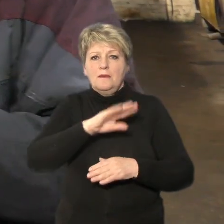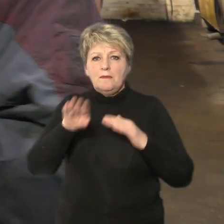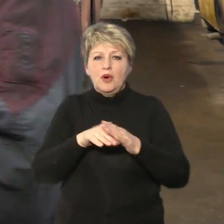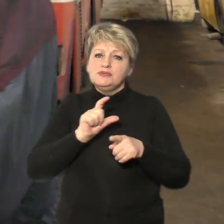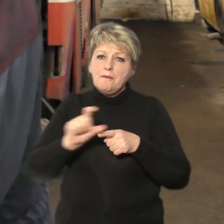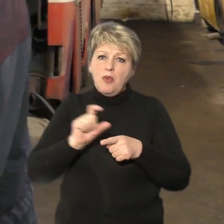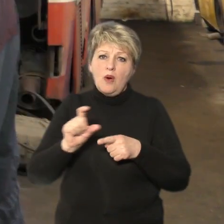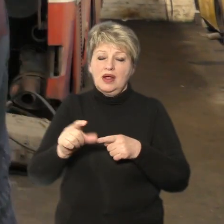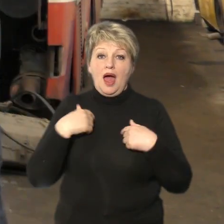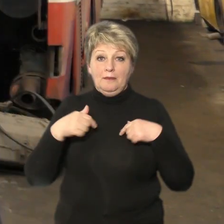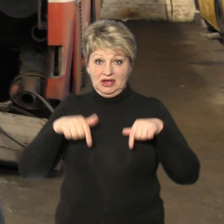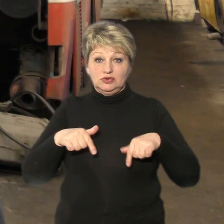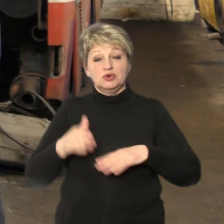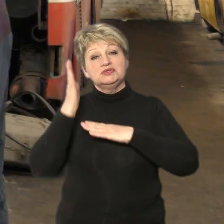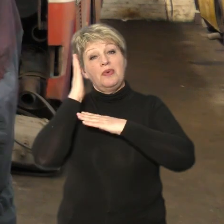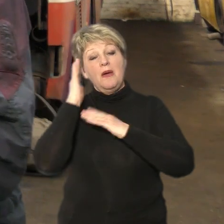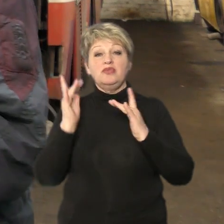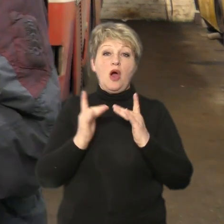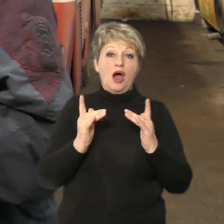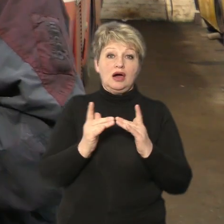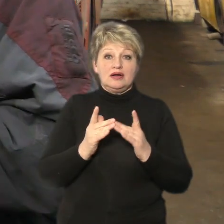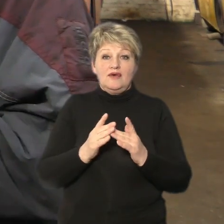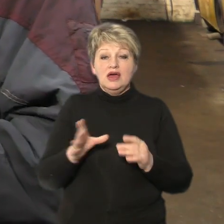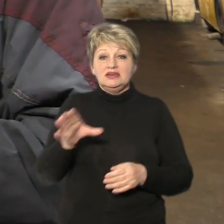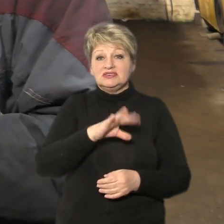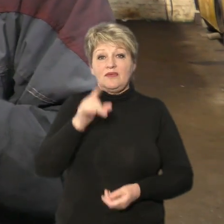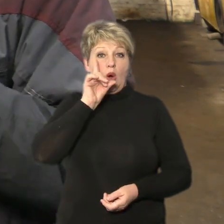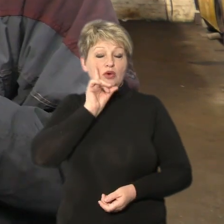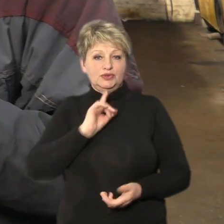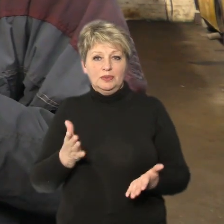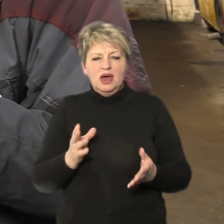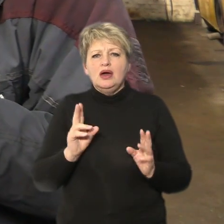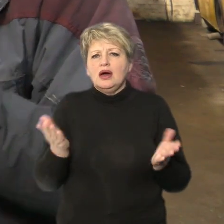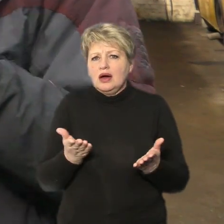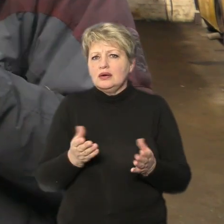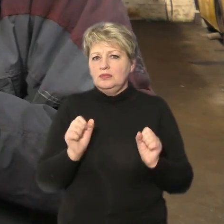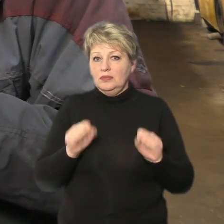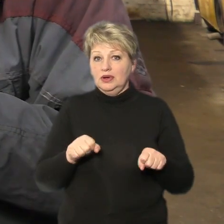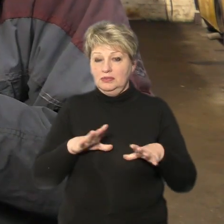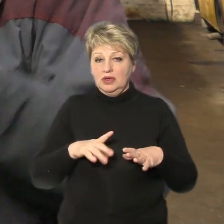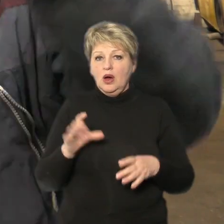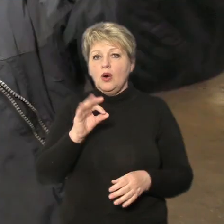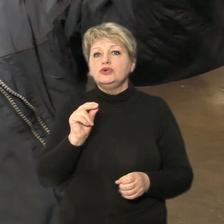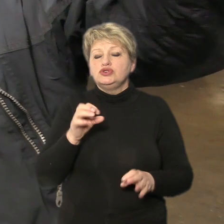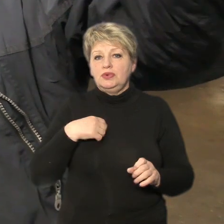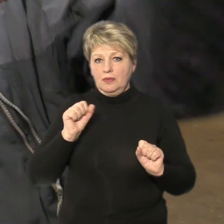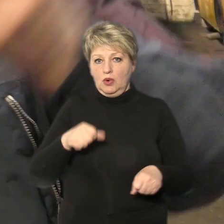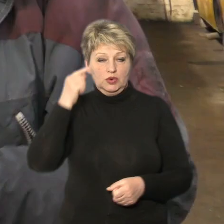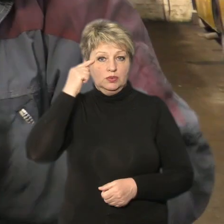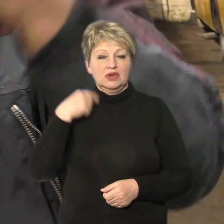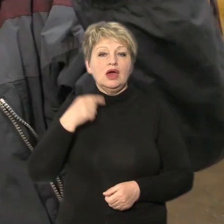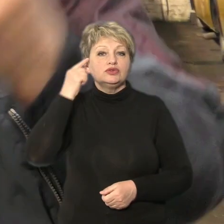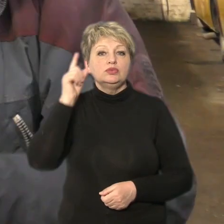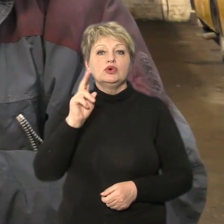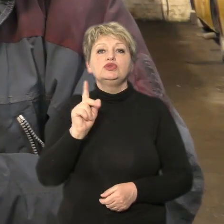всі на світі, а ми тут спимо на кроваті з усіма гудостами, яке може бути, про що я можу думати? Я думаю про тих,